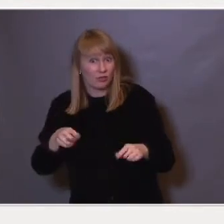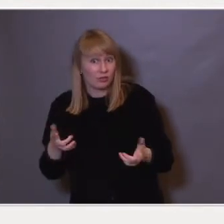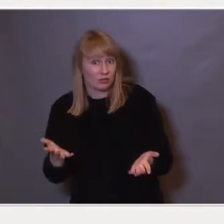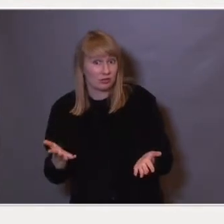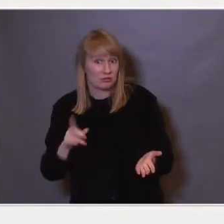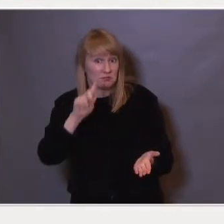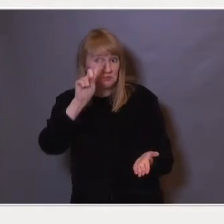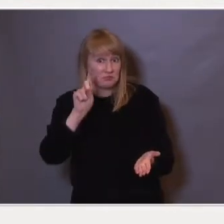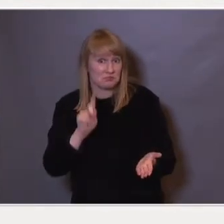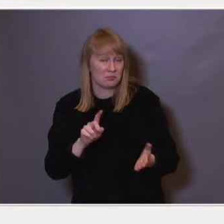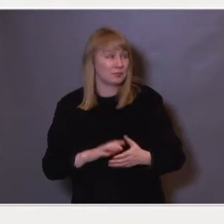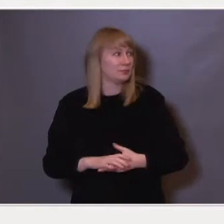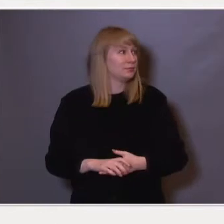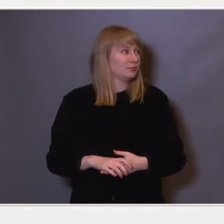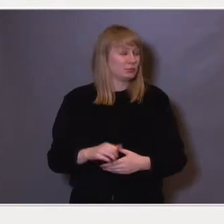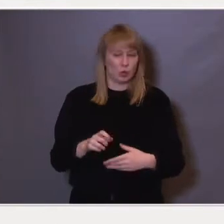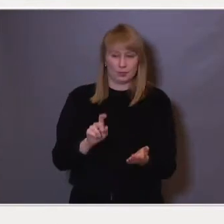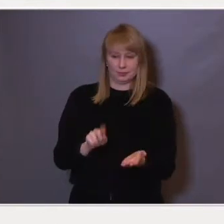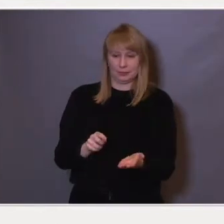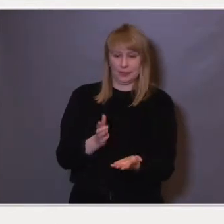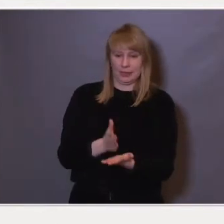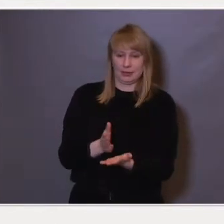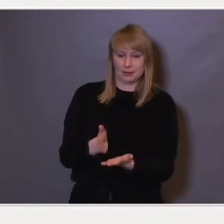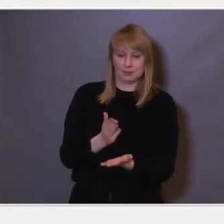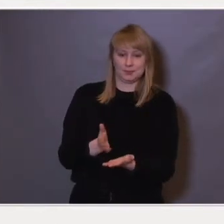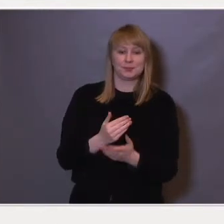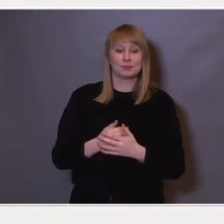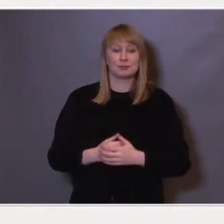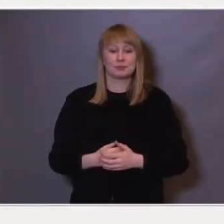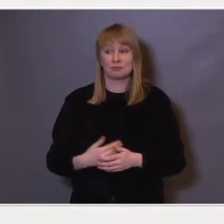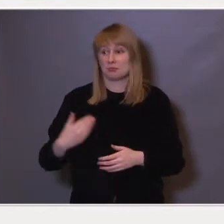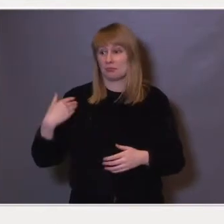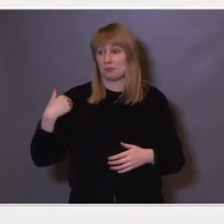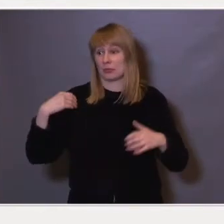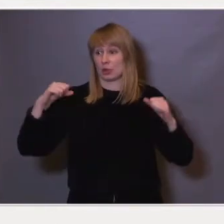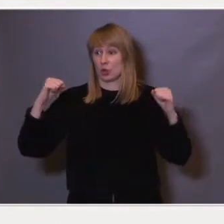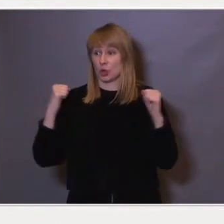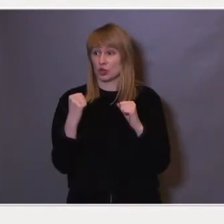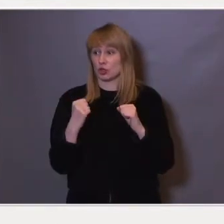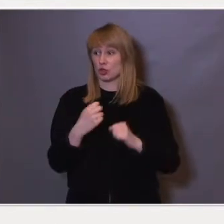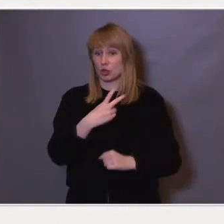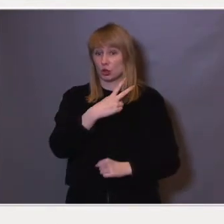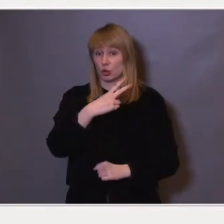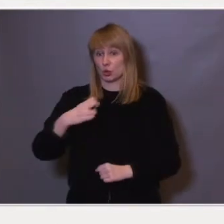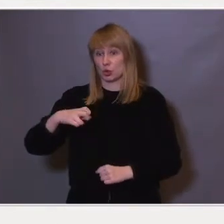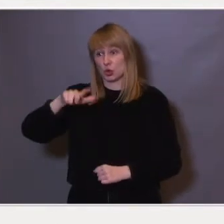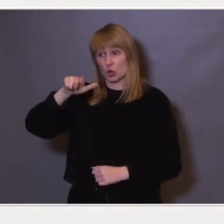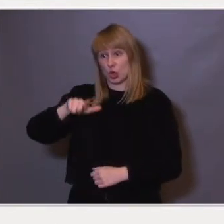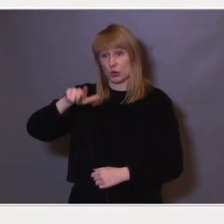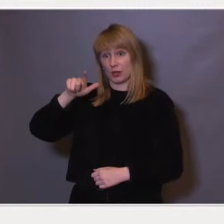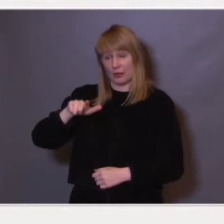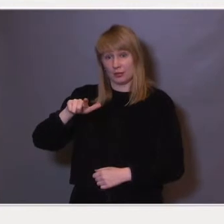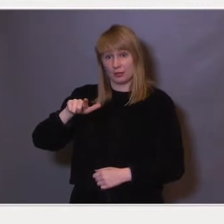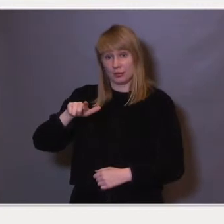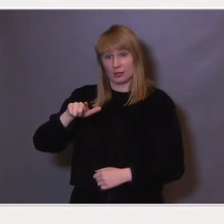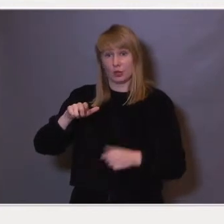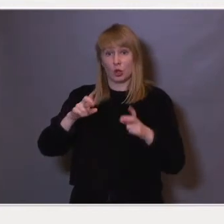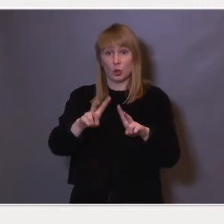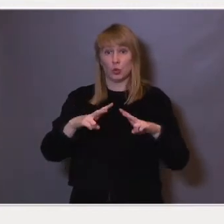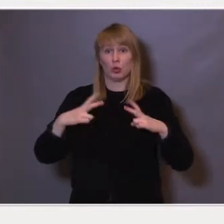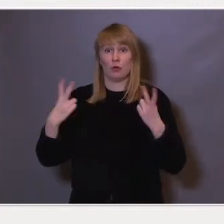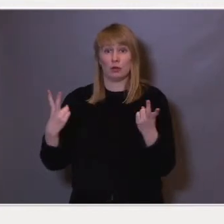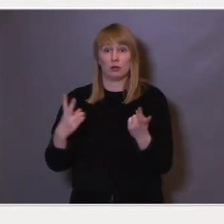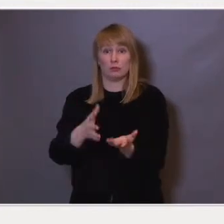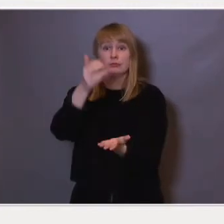Det som er bevegning med riktig vei, ja det gjør jeg. I høsten 2017 ble dette utvalget